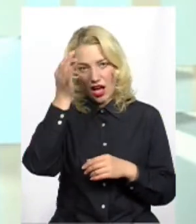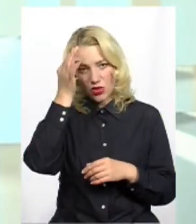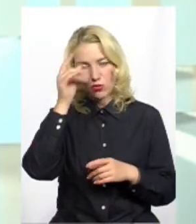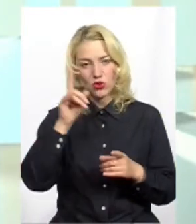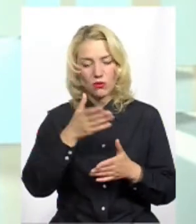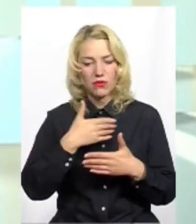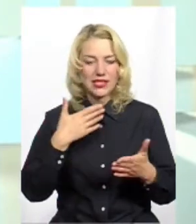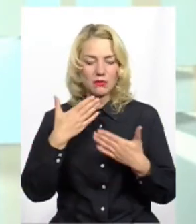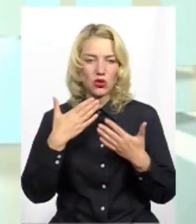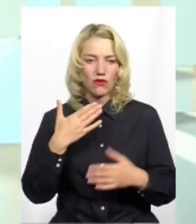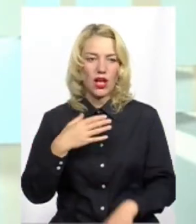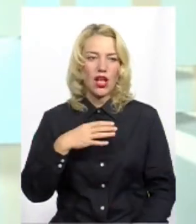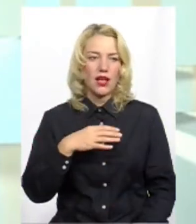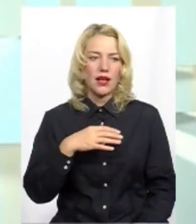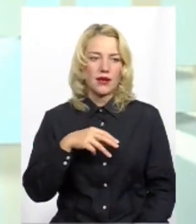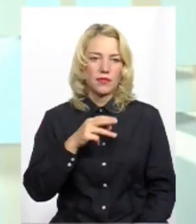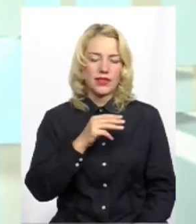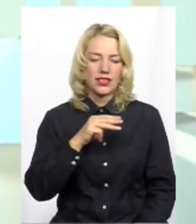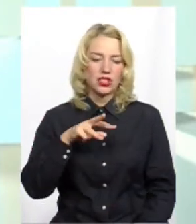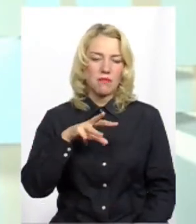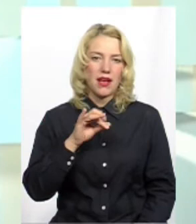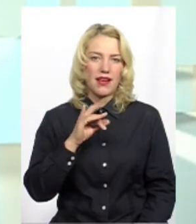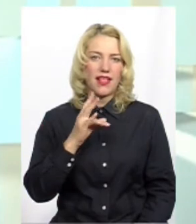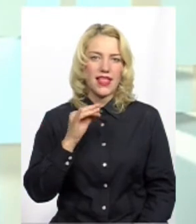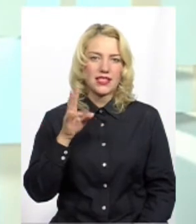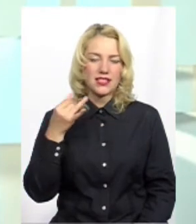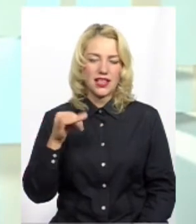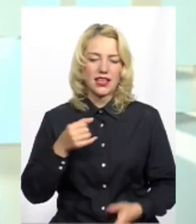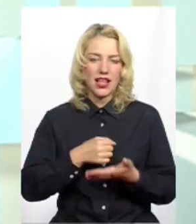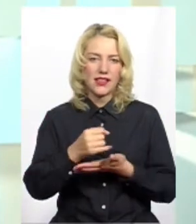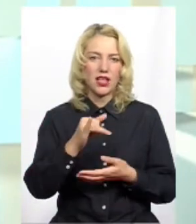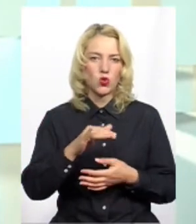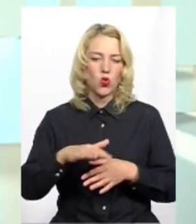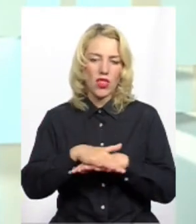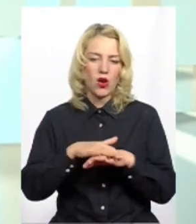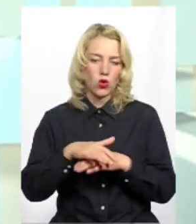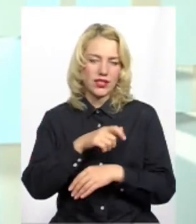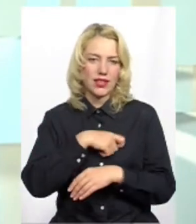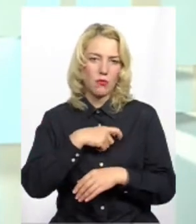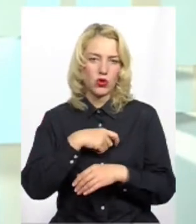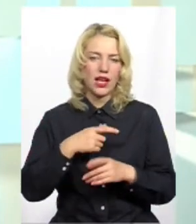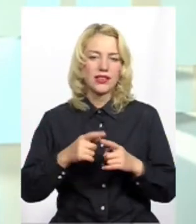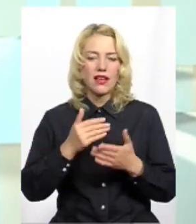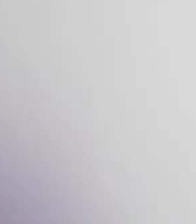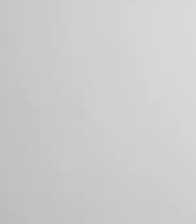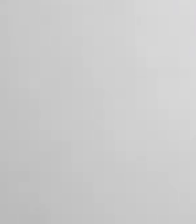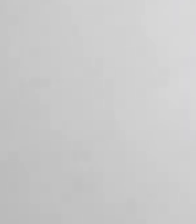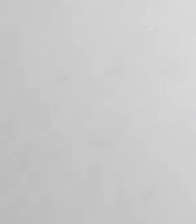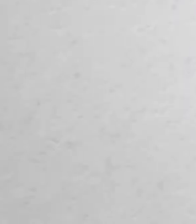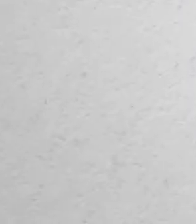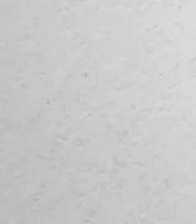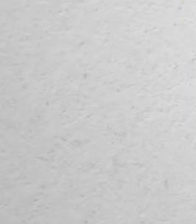спілкувалися із Олексієм Жмеренецьким, кандидатом у народні депутати від політичної партії «Слуга народу».